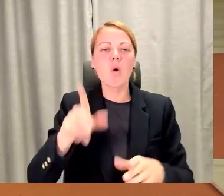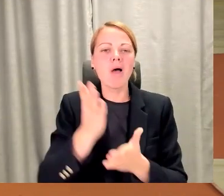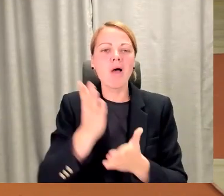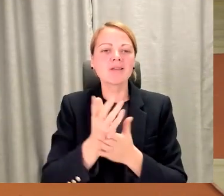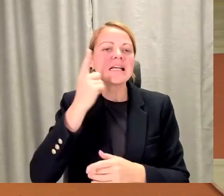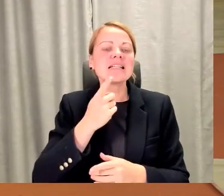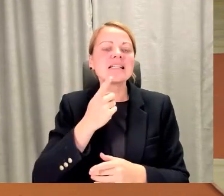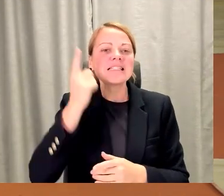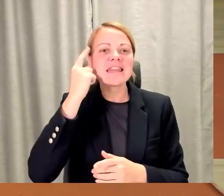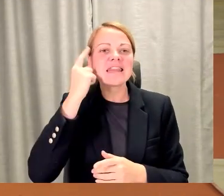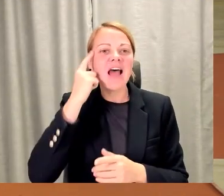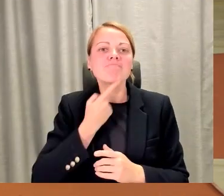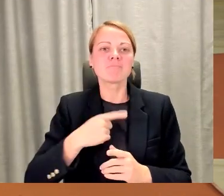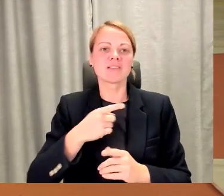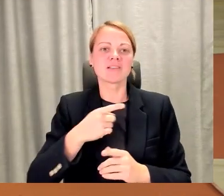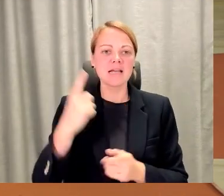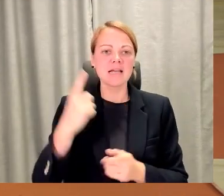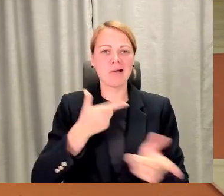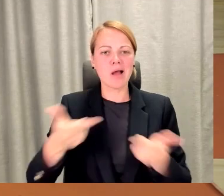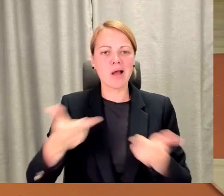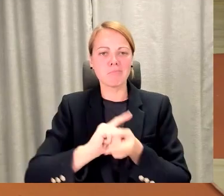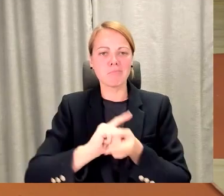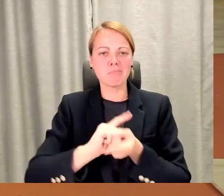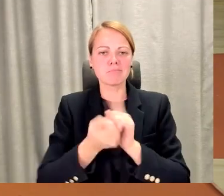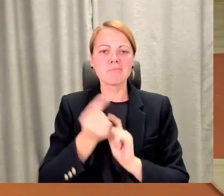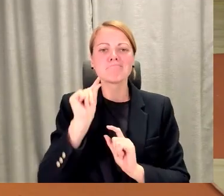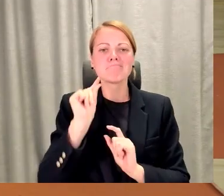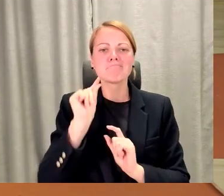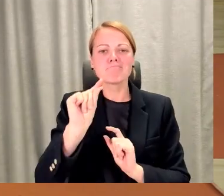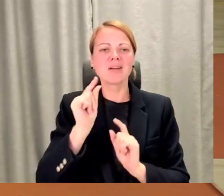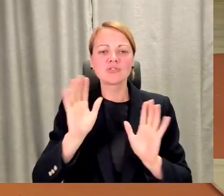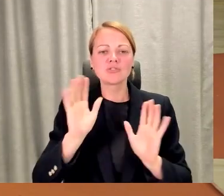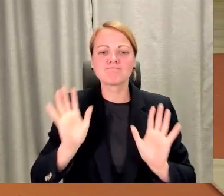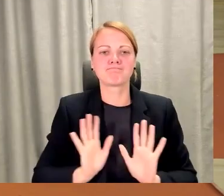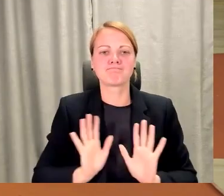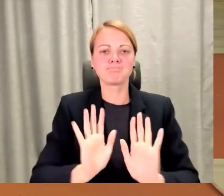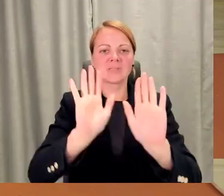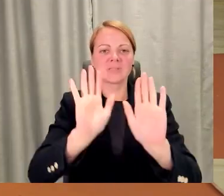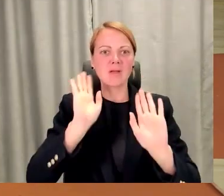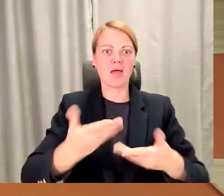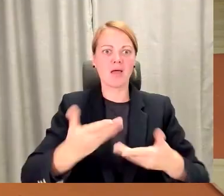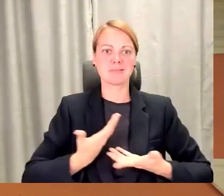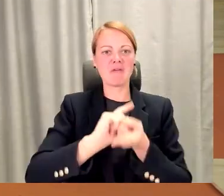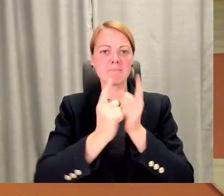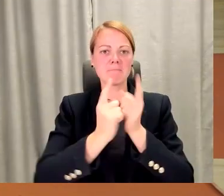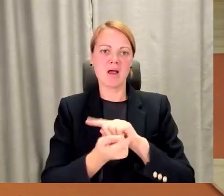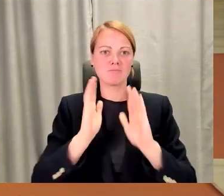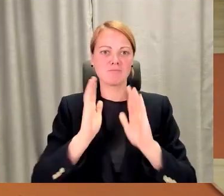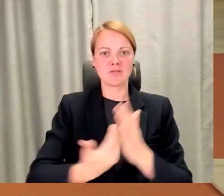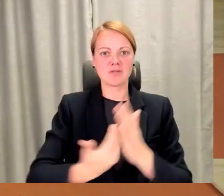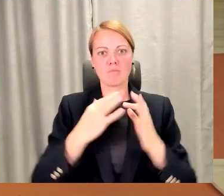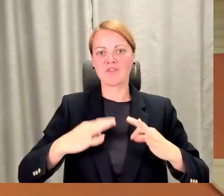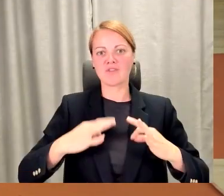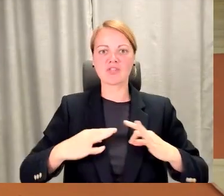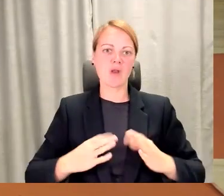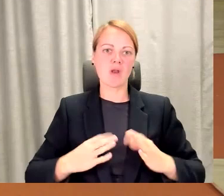pagrūst jūs uz pārmaiņām dzīvē, profesionālajā dzīvē. Uz diskusiju mūžu izglītību vai nepieciešumu un pieejam ikvienam